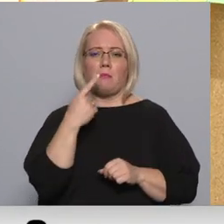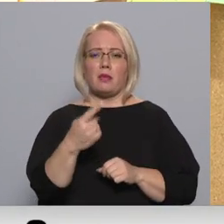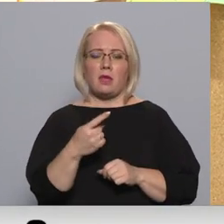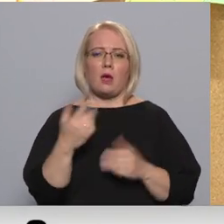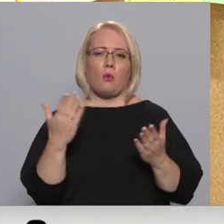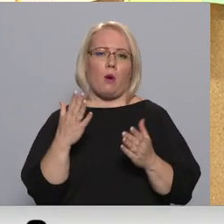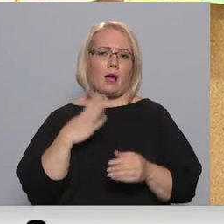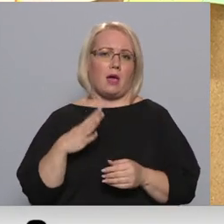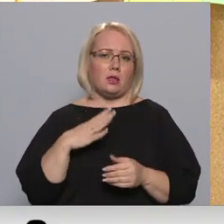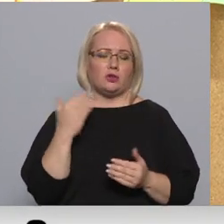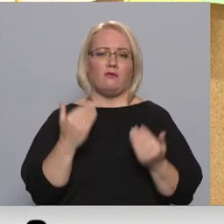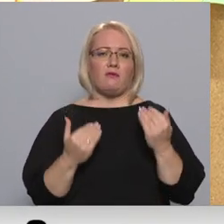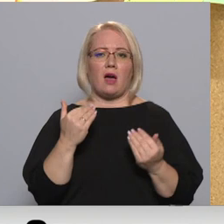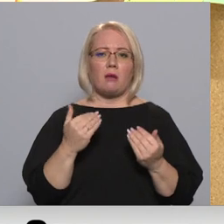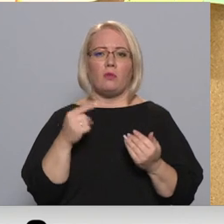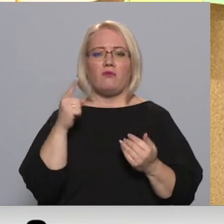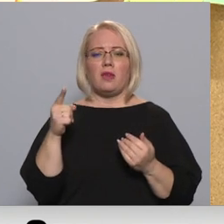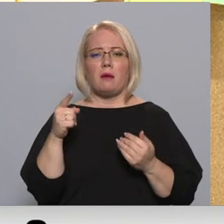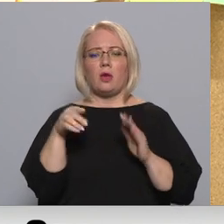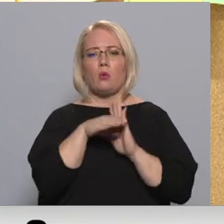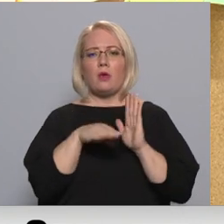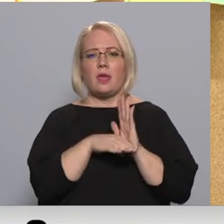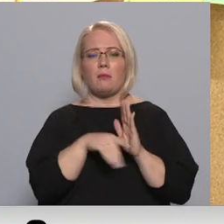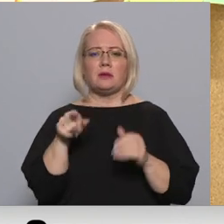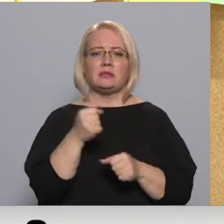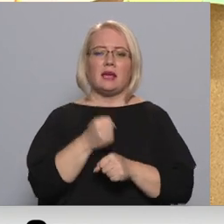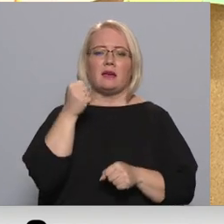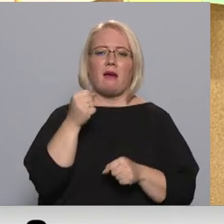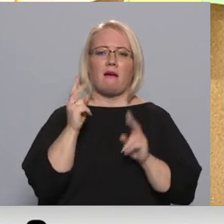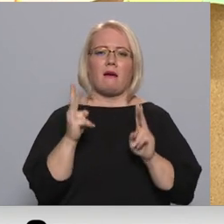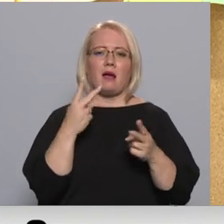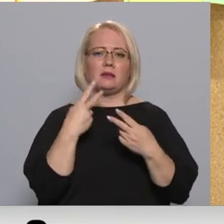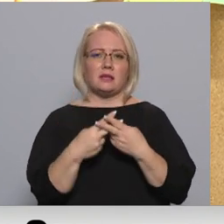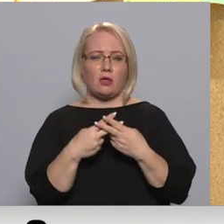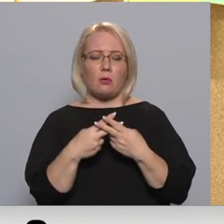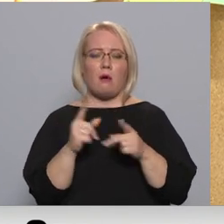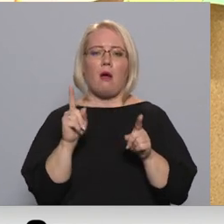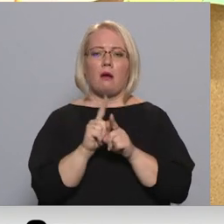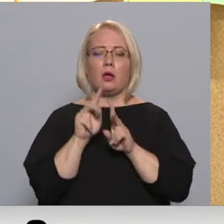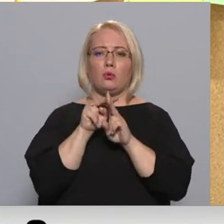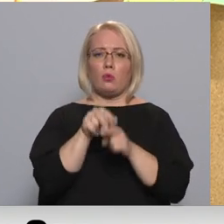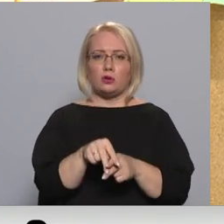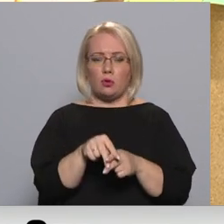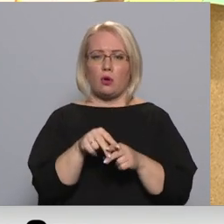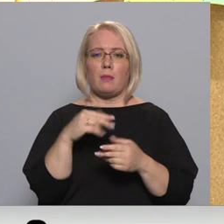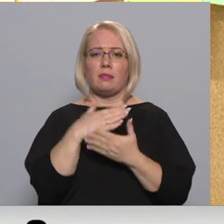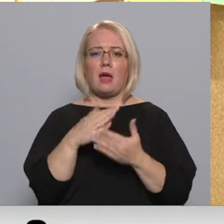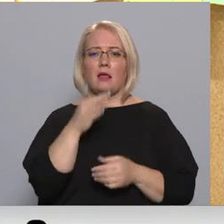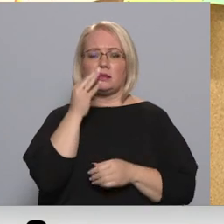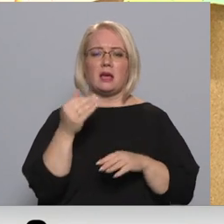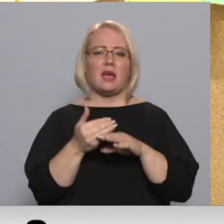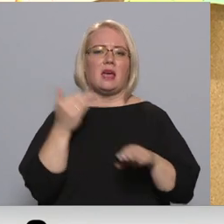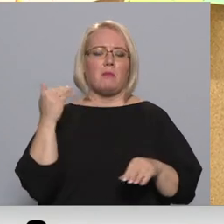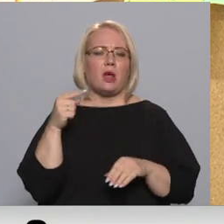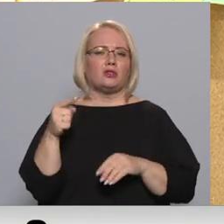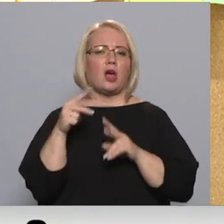gaidījuši. Varbūt viņam arī režīma nosacījumi, kas ir daudz stingrāki kā cietumā. Arī noslogojums. Daļa saka, ka iepriekšņiem tik liela